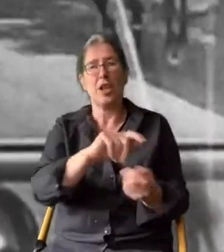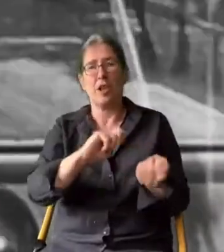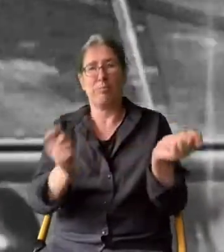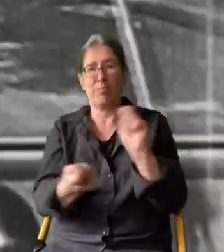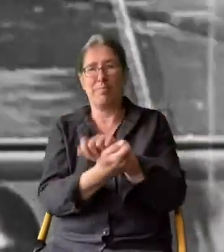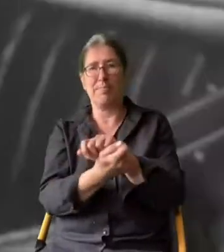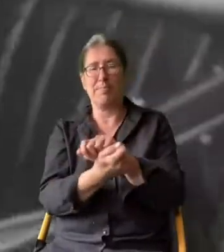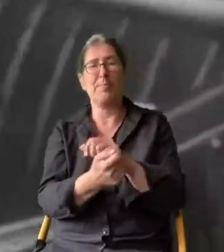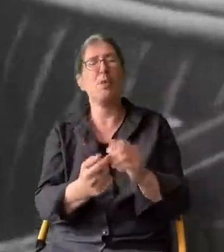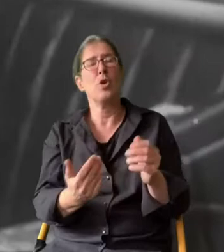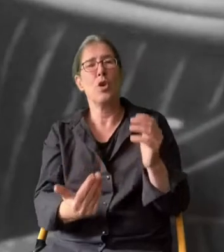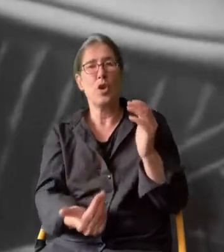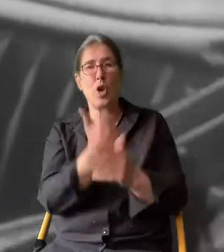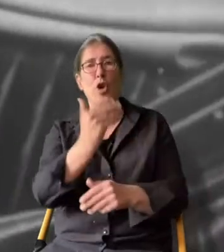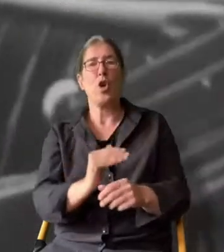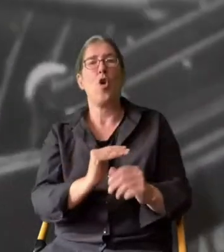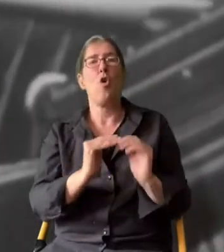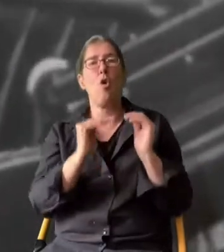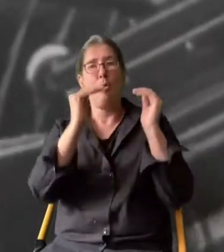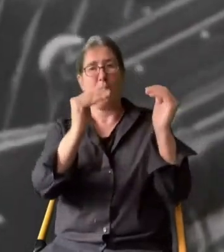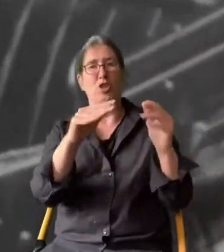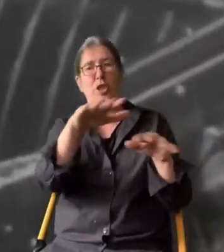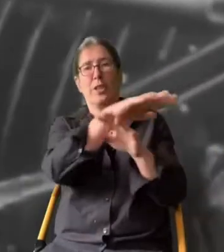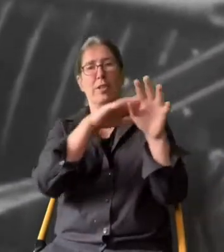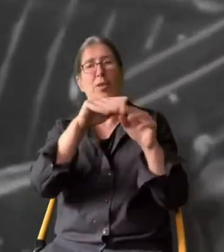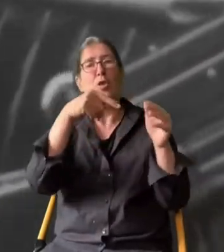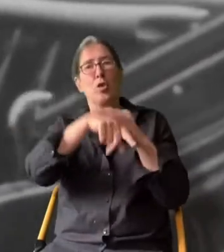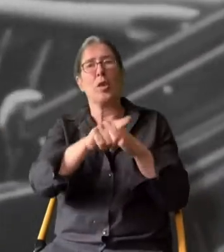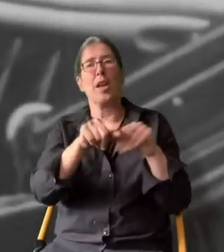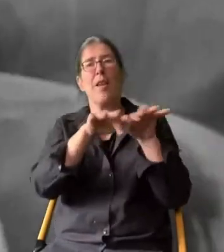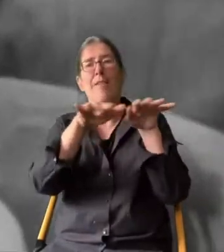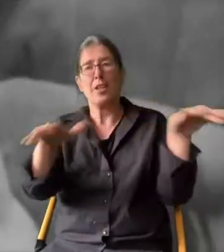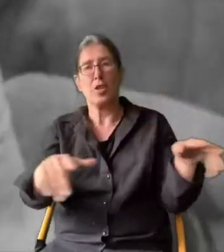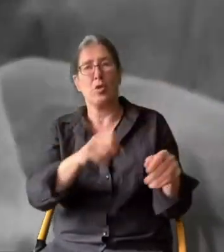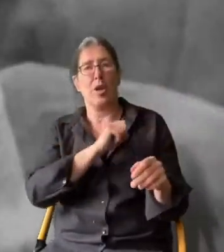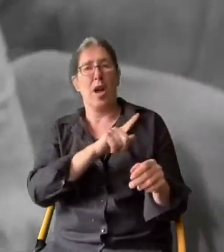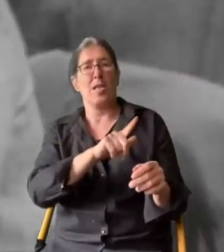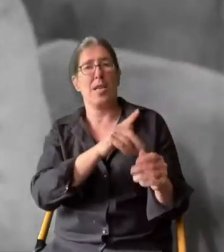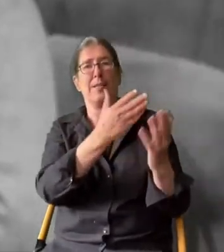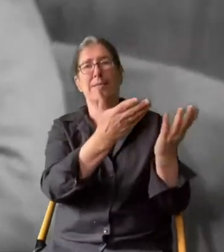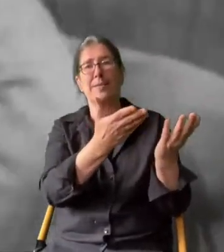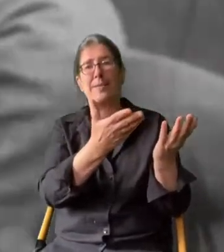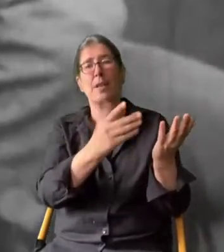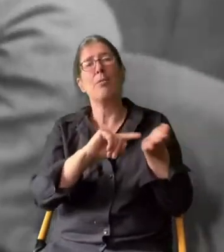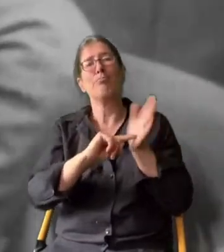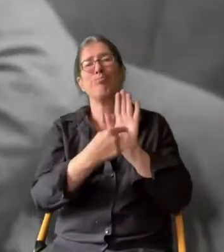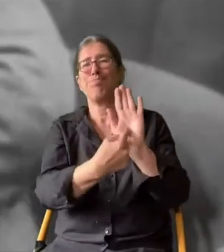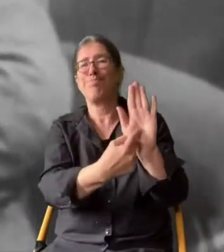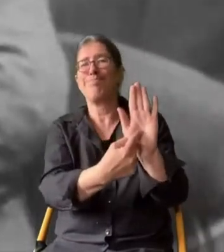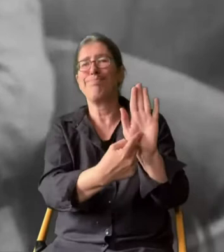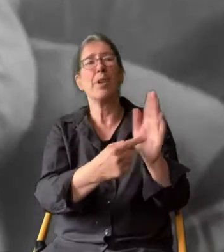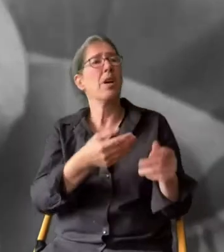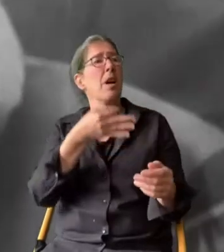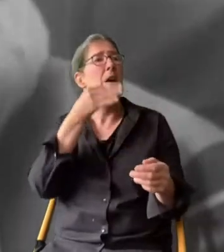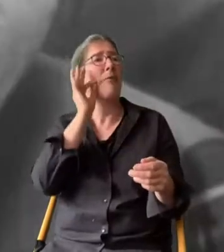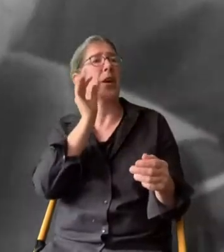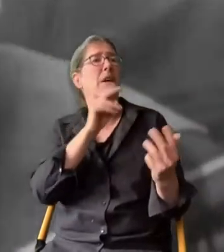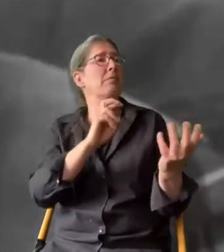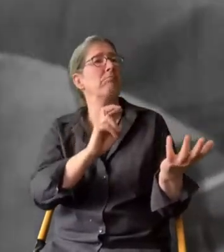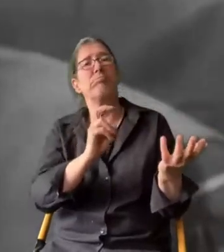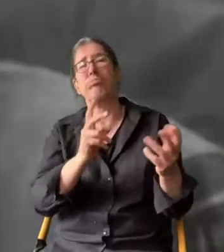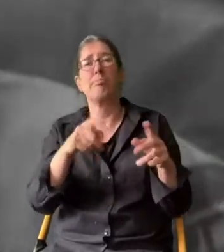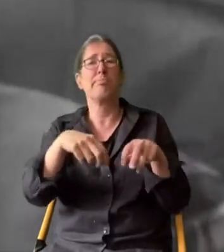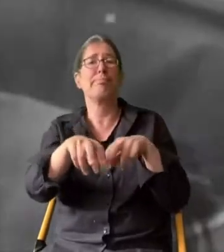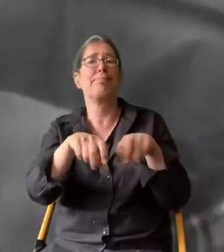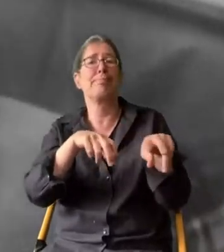Gesellschaft verändert sich. Eine neue Oberschicht ist durch die Inflation reich geworden. Sie demonstriert ihren Wohlstand gern im